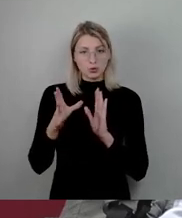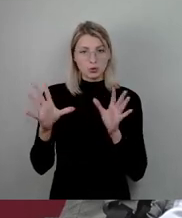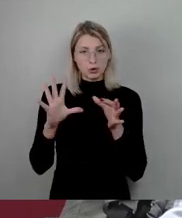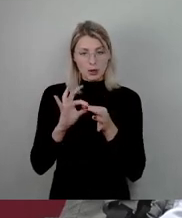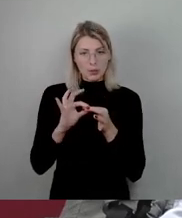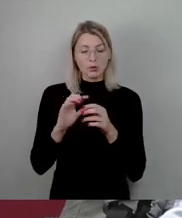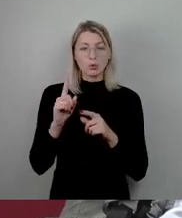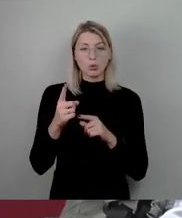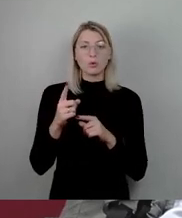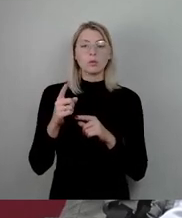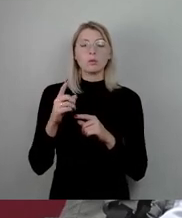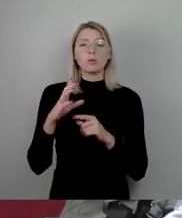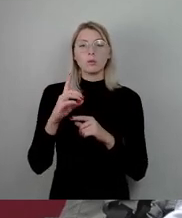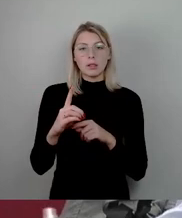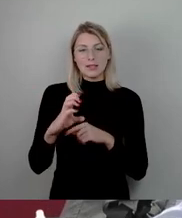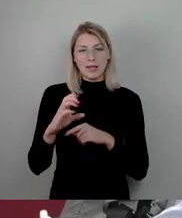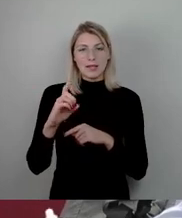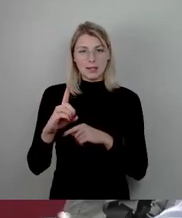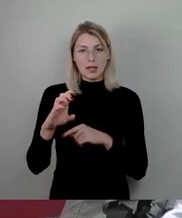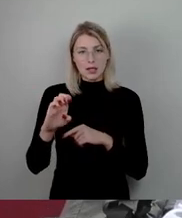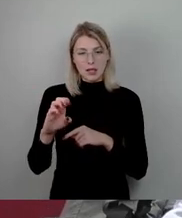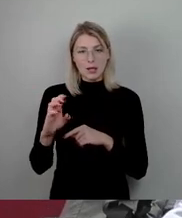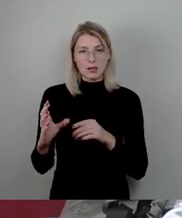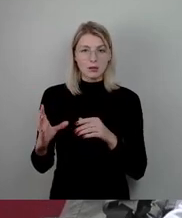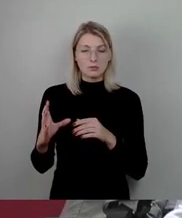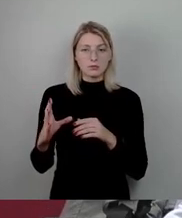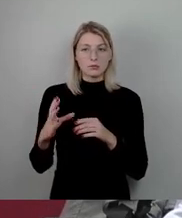E zusammen und dann wieder einzeln die Punkte 3 und 4.